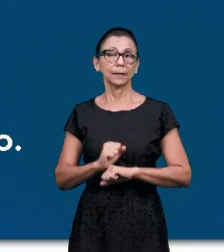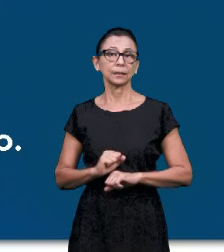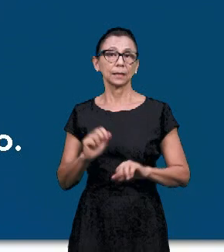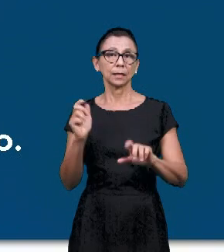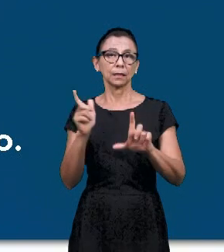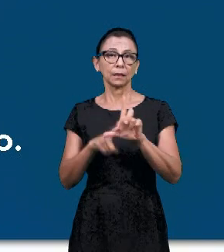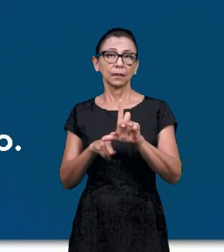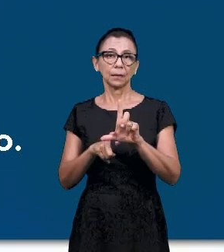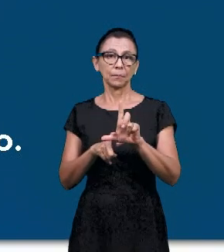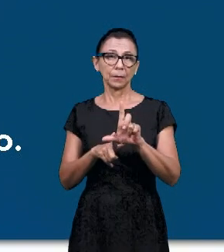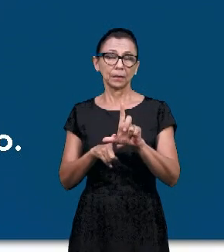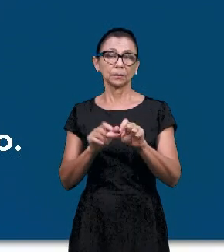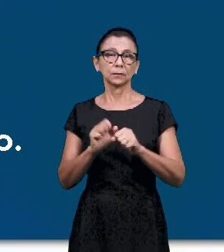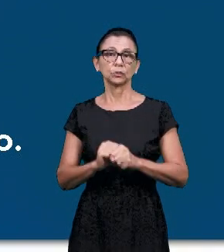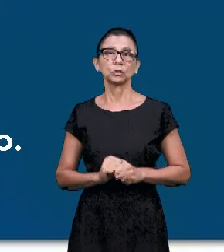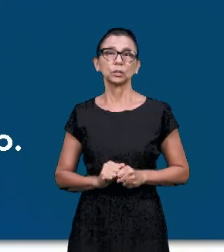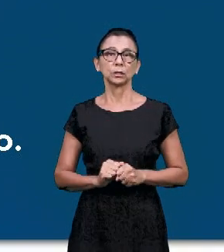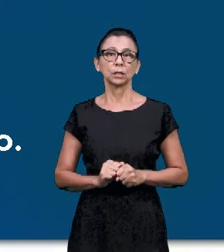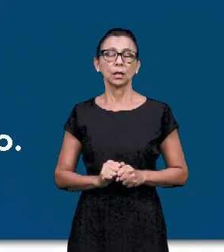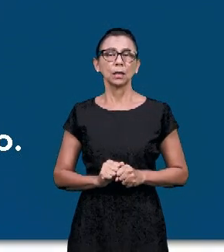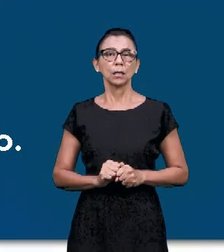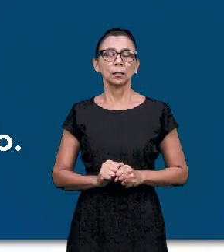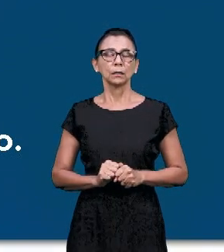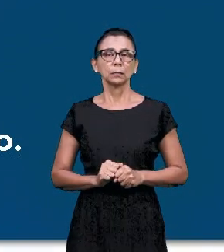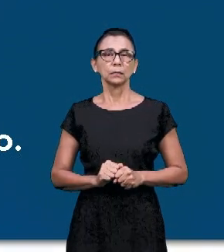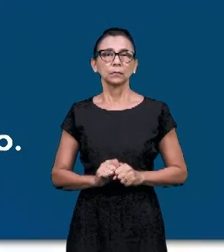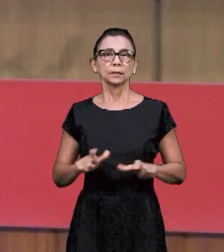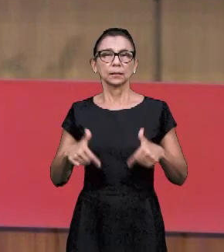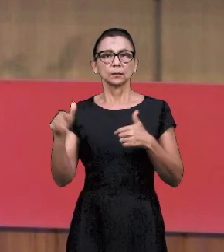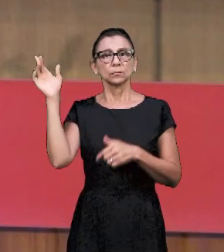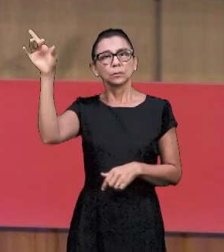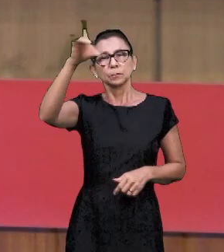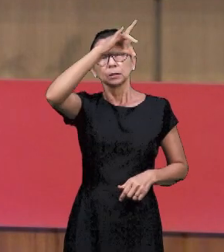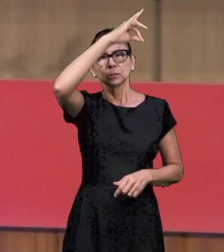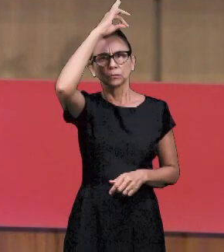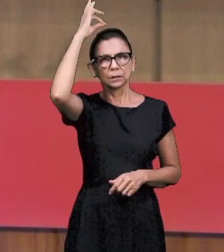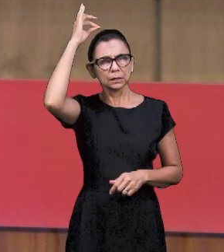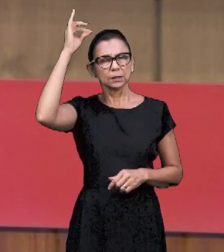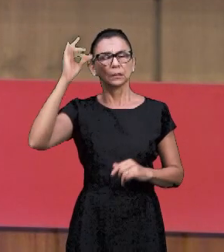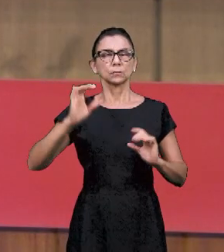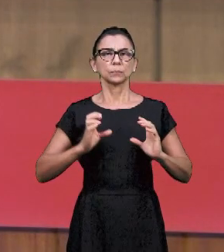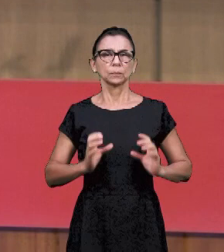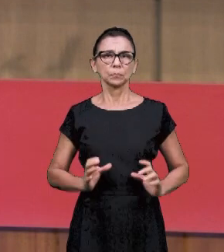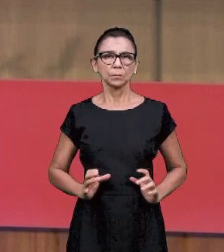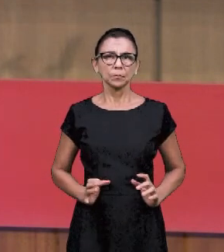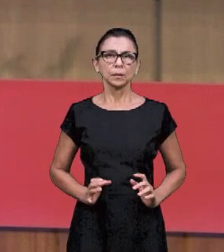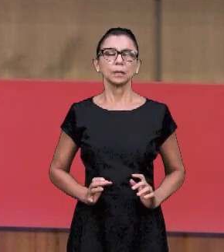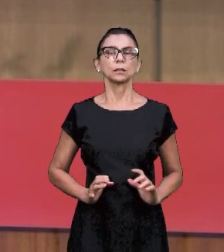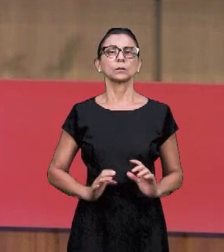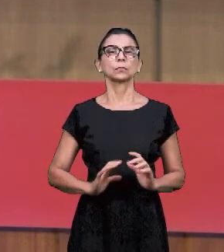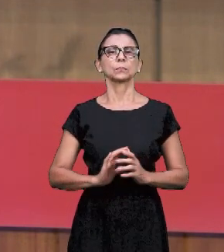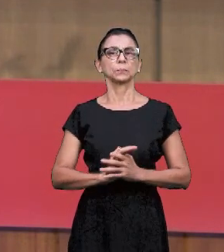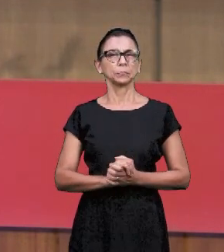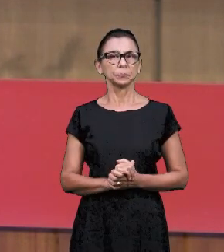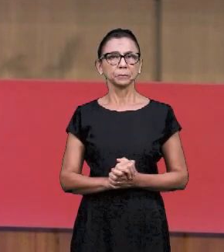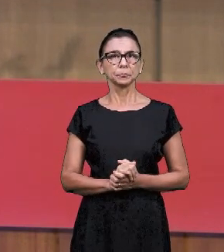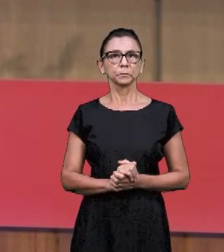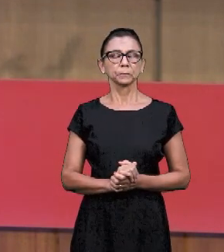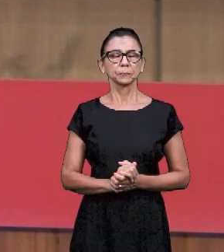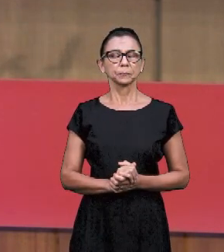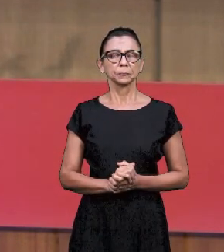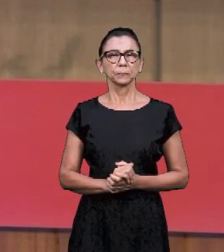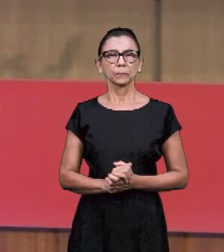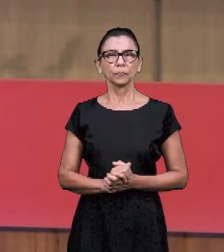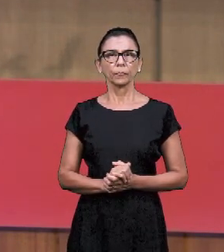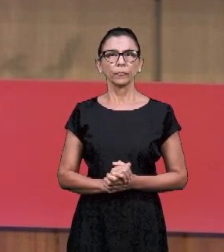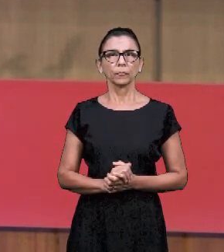что служение, оно зависит от правления, от дисциплины. Во всем Библии об этом написано.